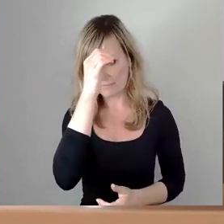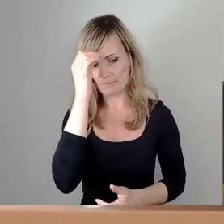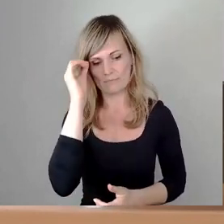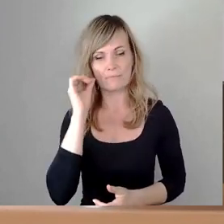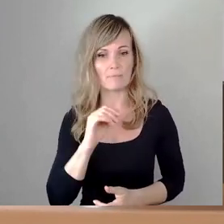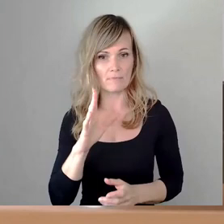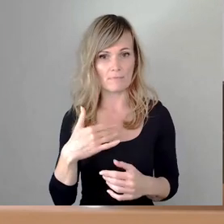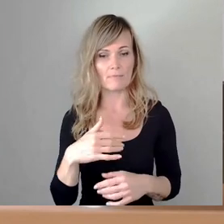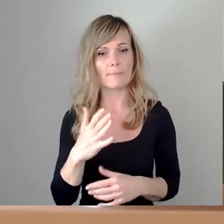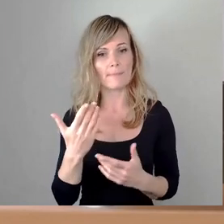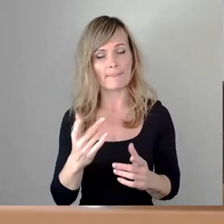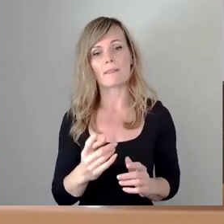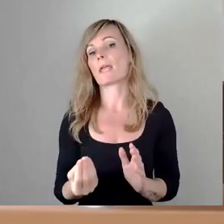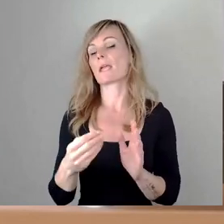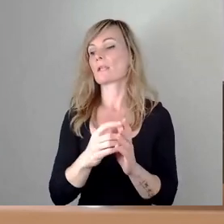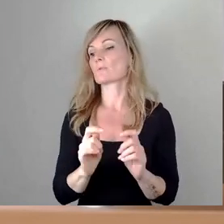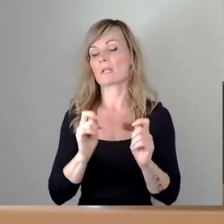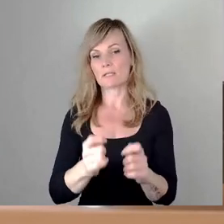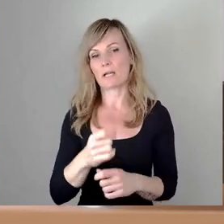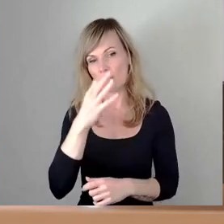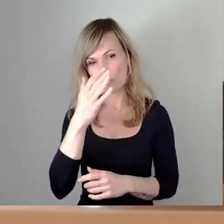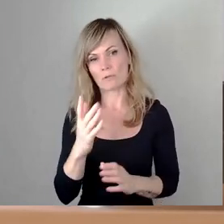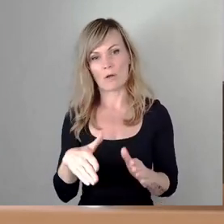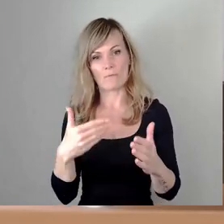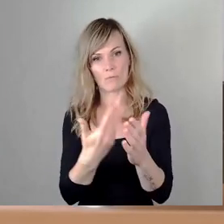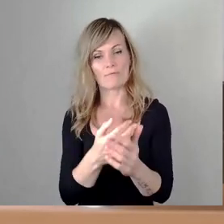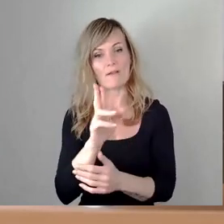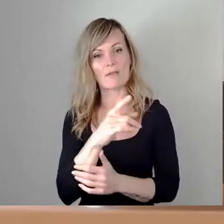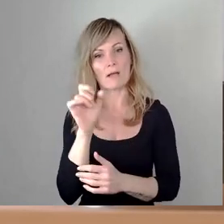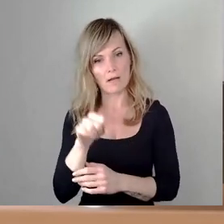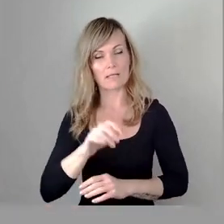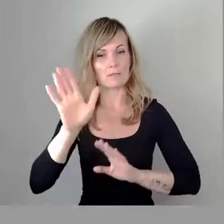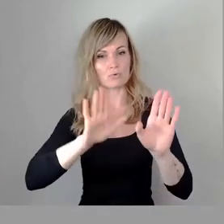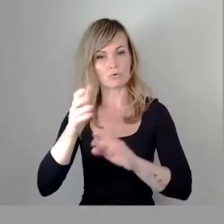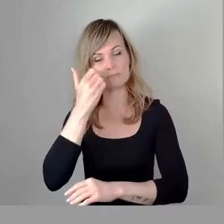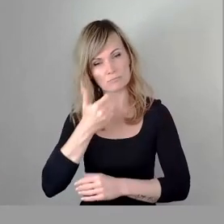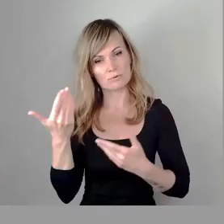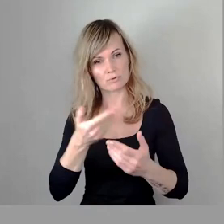erst mal den Ergänzungsantrag der Grünen auf wer hier zustimmen kann den bitte ich um das Stimmzeichen